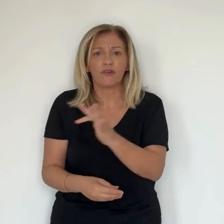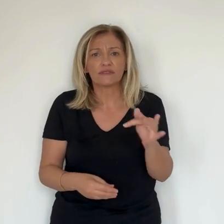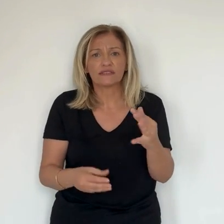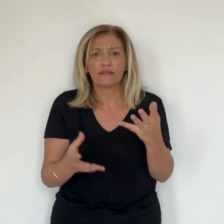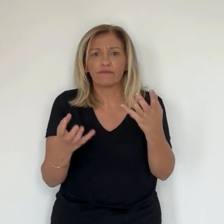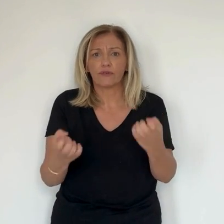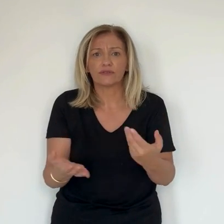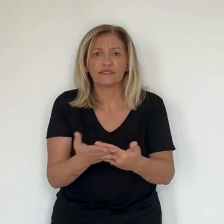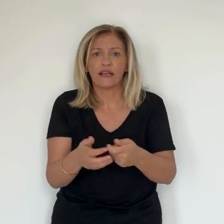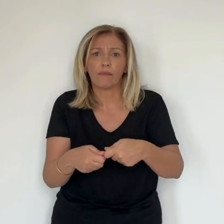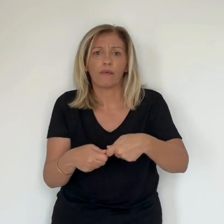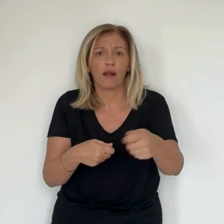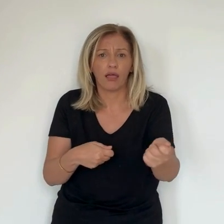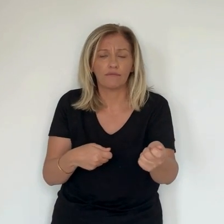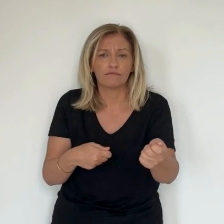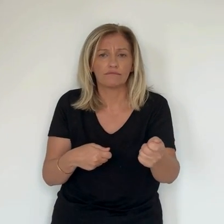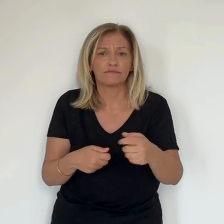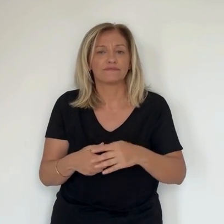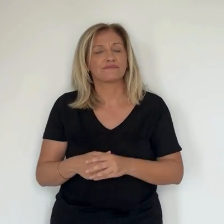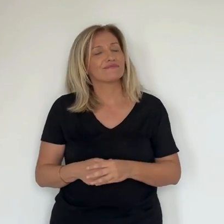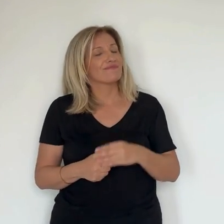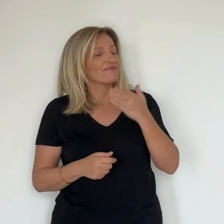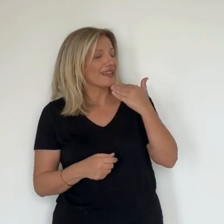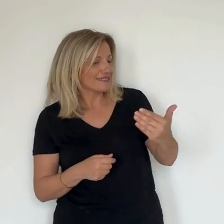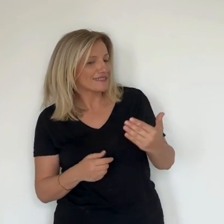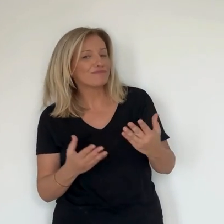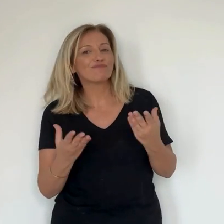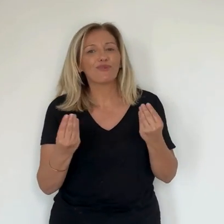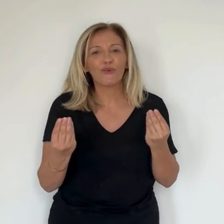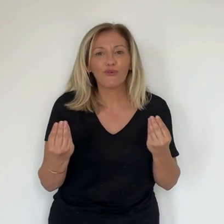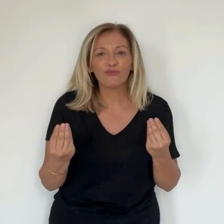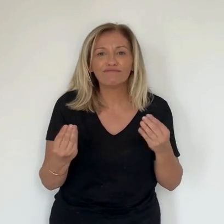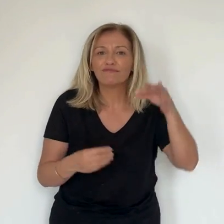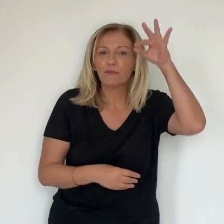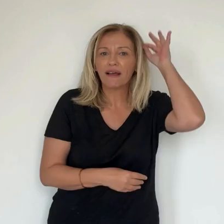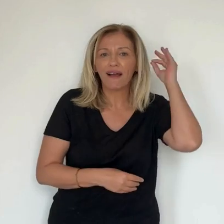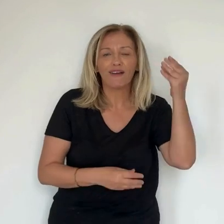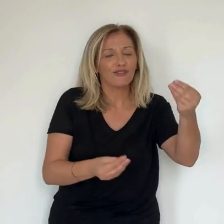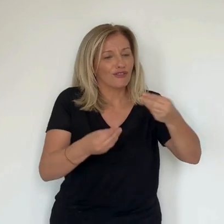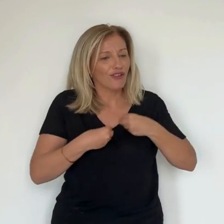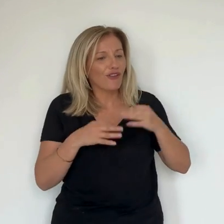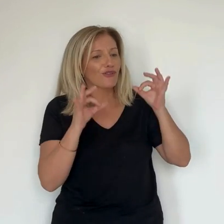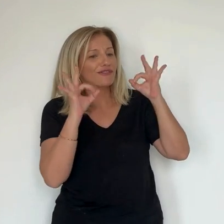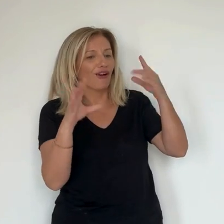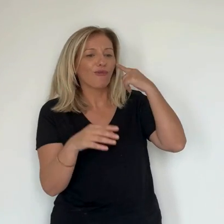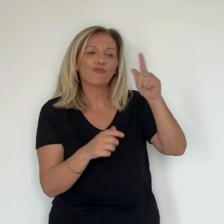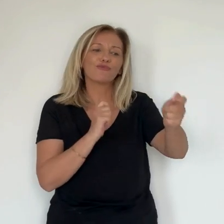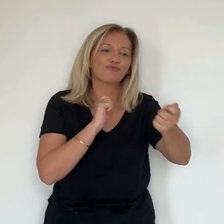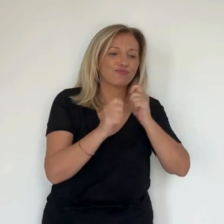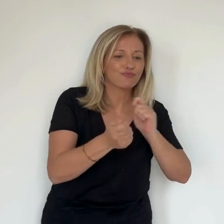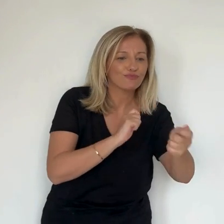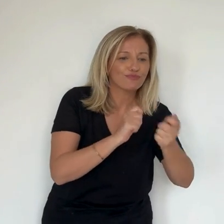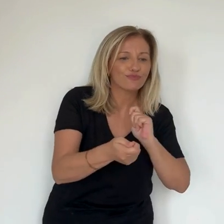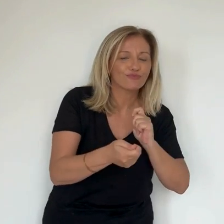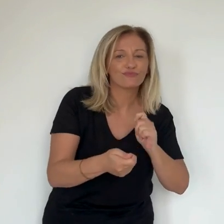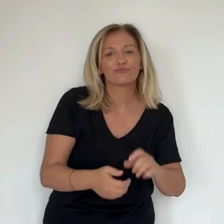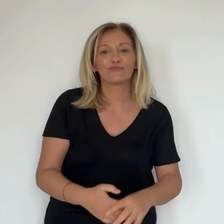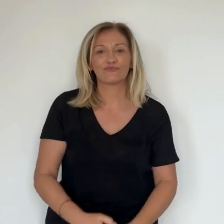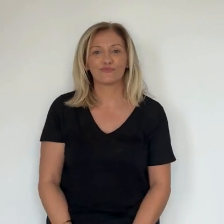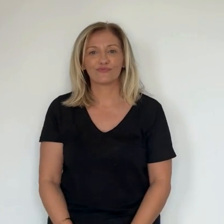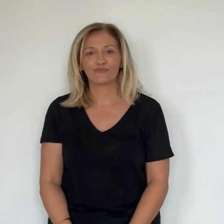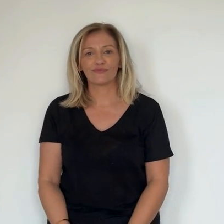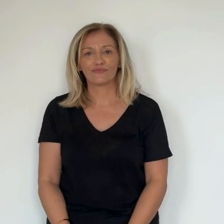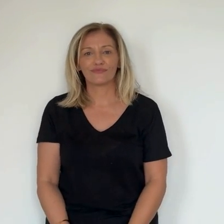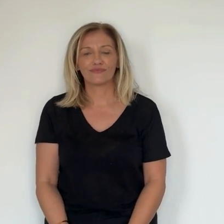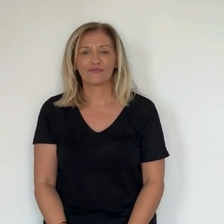respecte pas ce choix et donc pose très clairement, très sérieusement, la question de la légitimité démocratique d'un gouvernement qui n'en